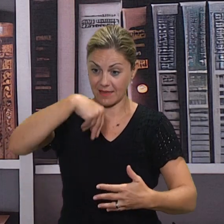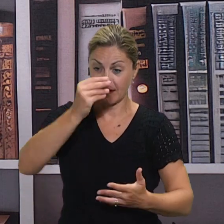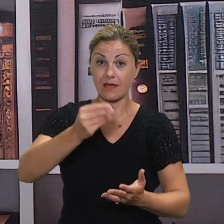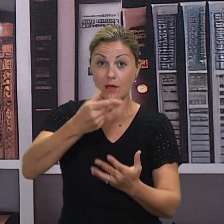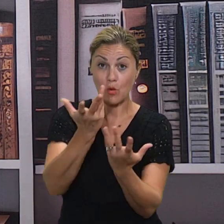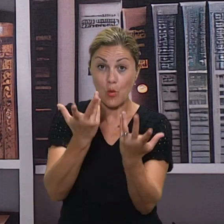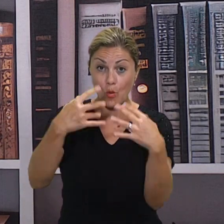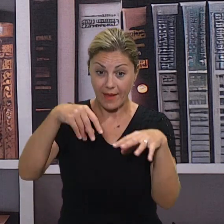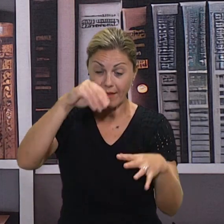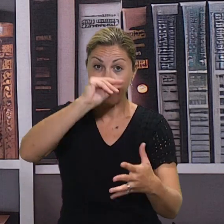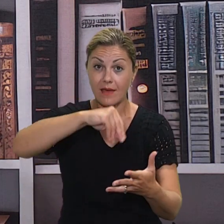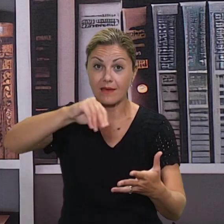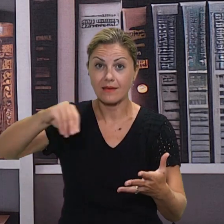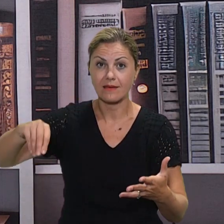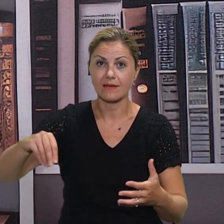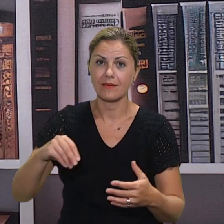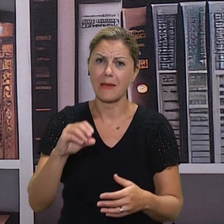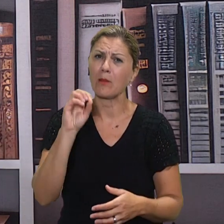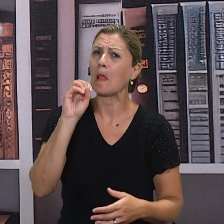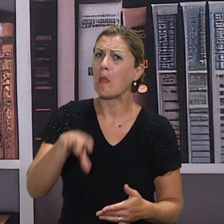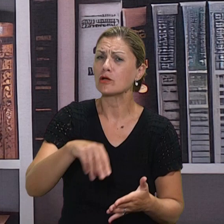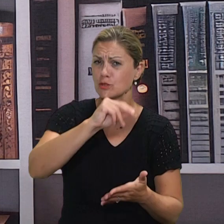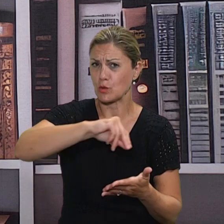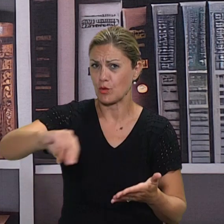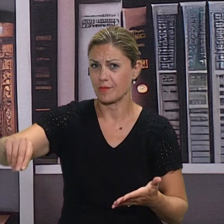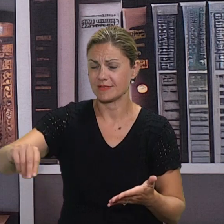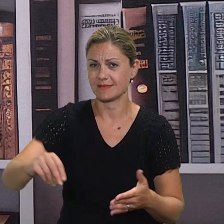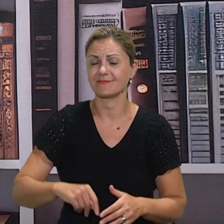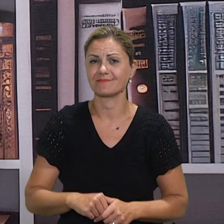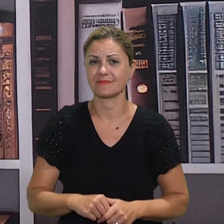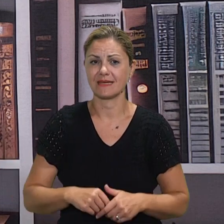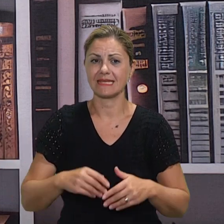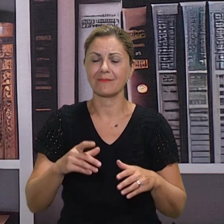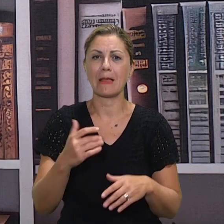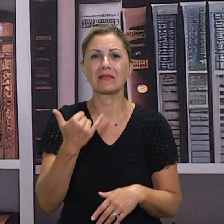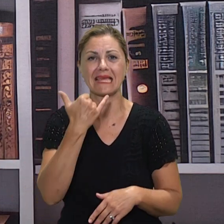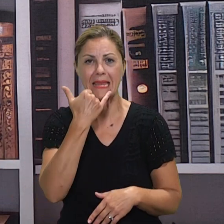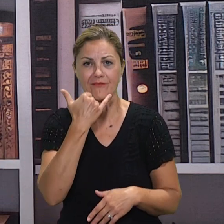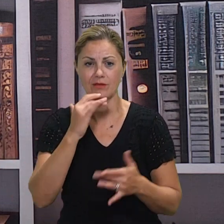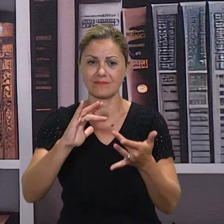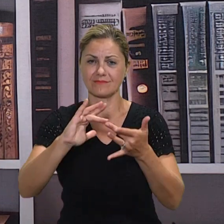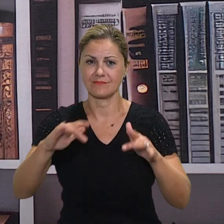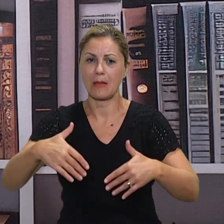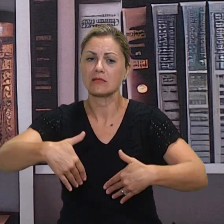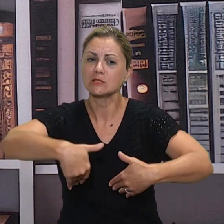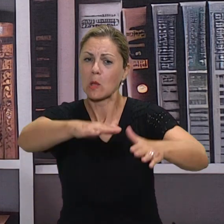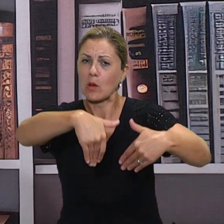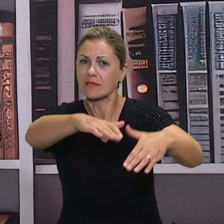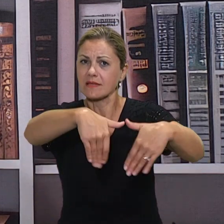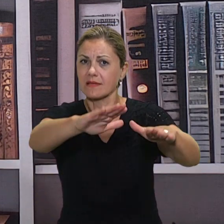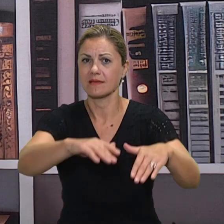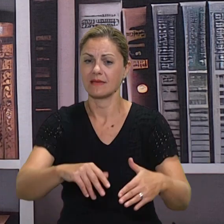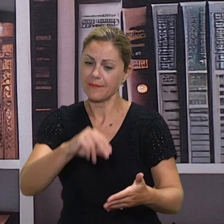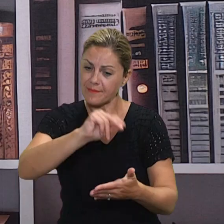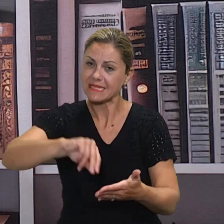naravno, moramo vježbati svakodnevno, a opet kažem, odmaknuti se od ekrana, odmaknuti se od tableta i onog tipkanja po ekranima, nego uzeti olovku